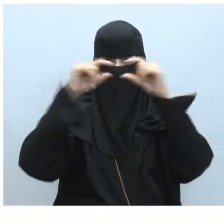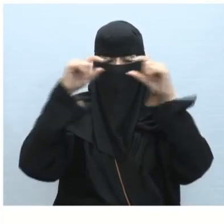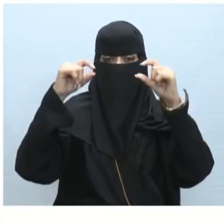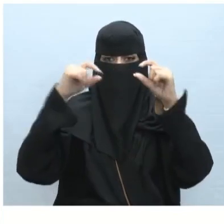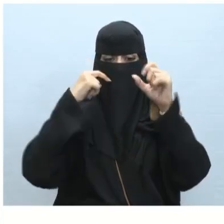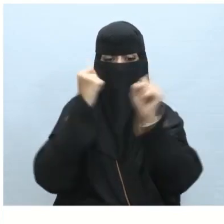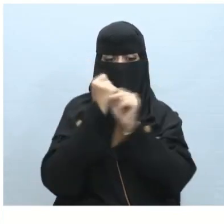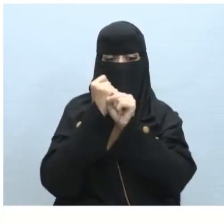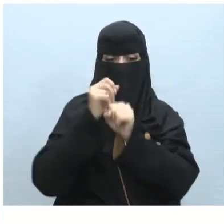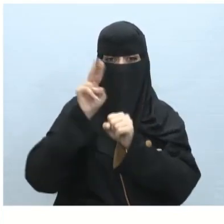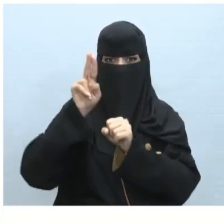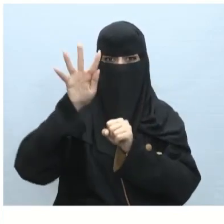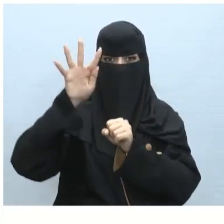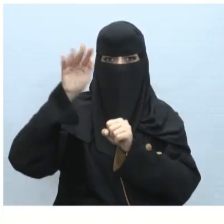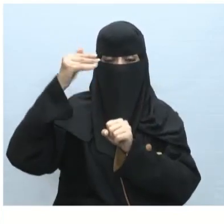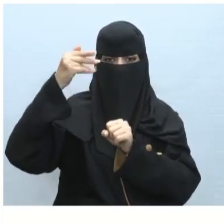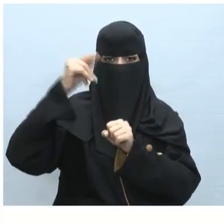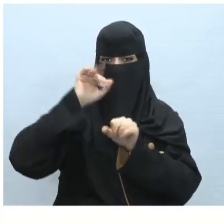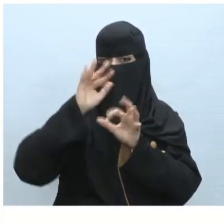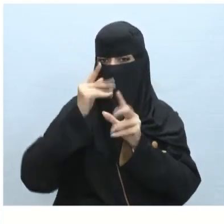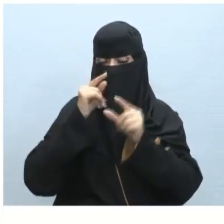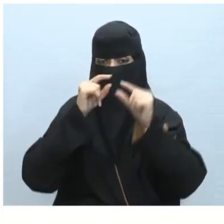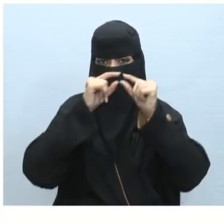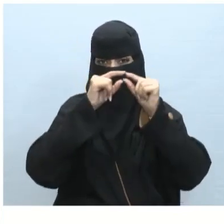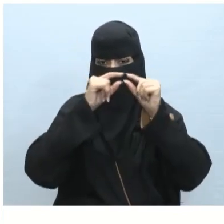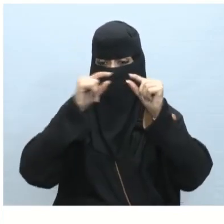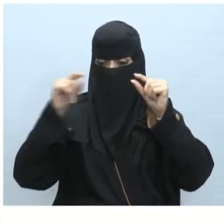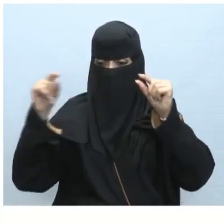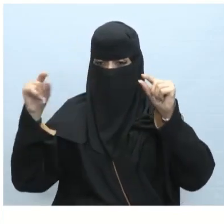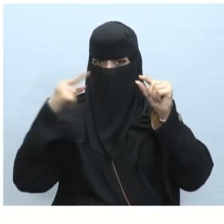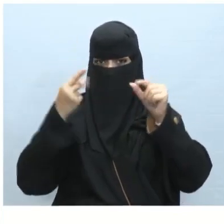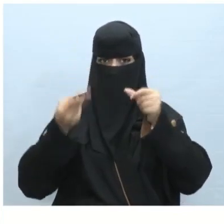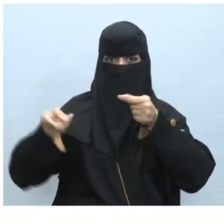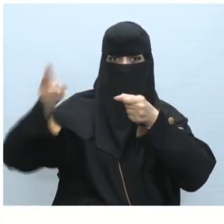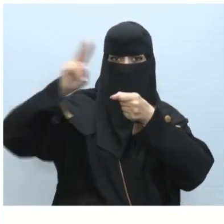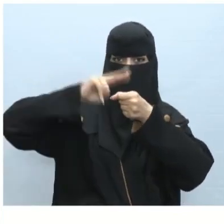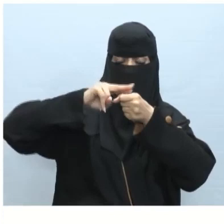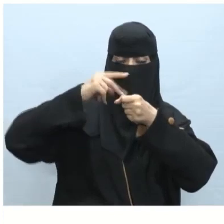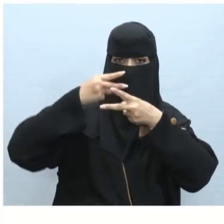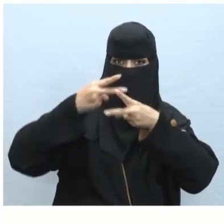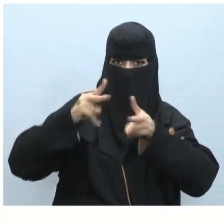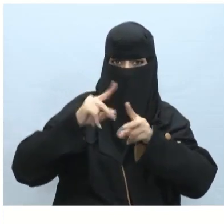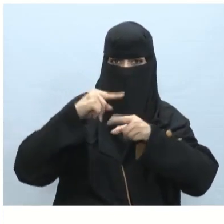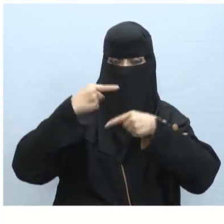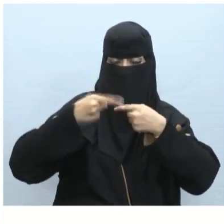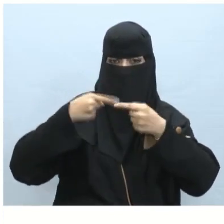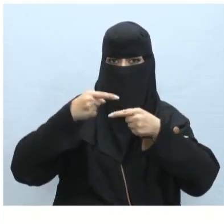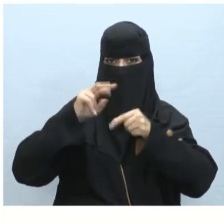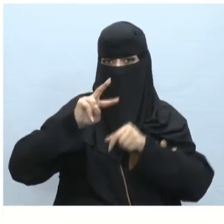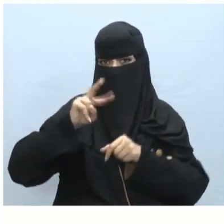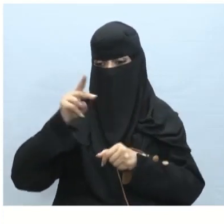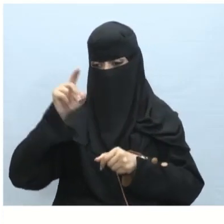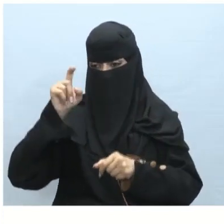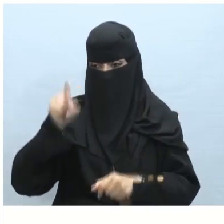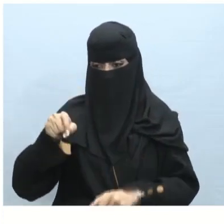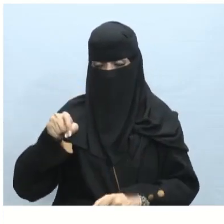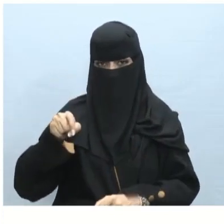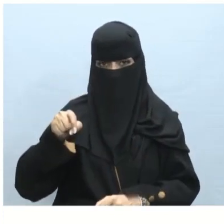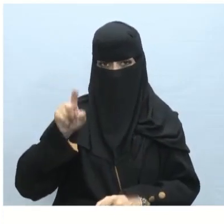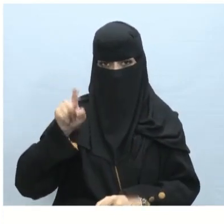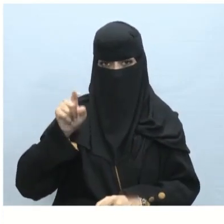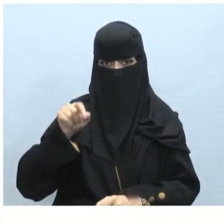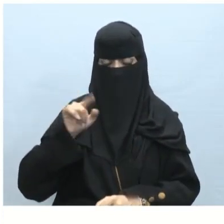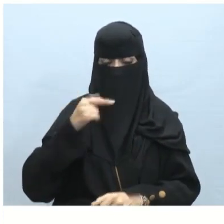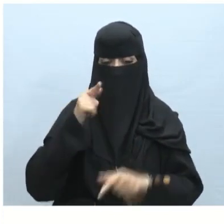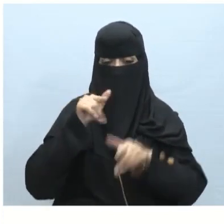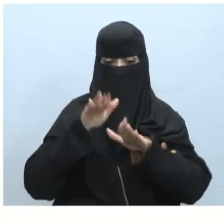تشغيل تستطيع تحديد تحديد كيفية بدء تشغيل المقطع الصوتي